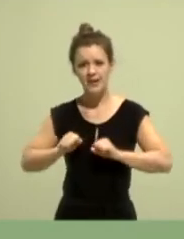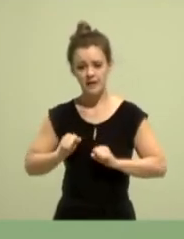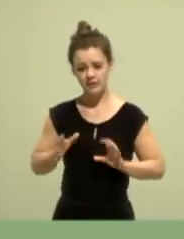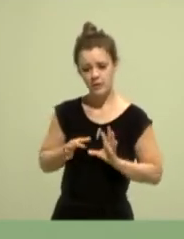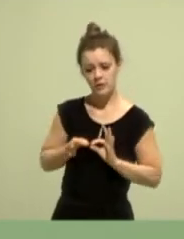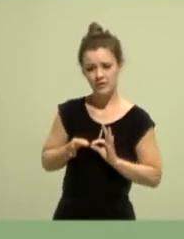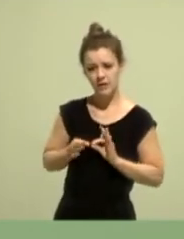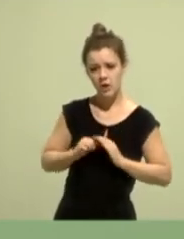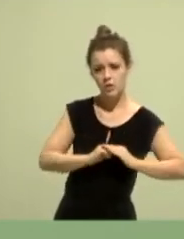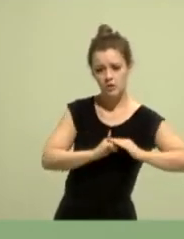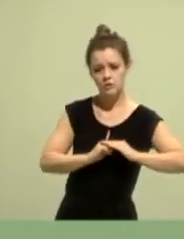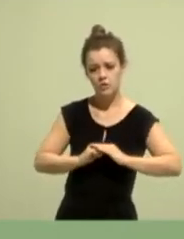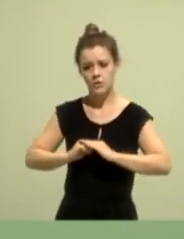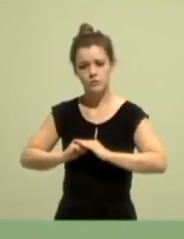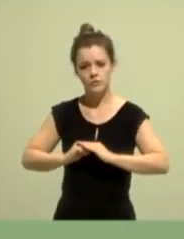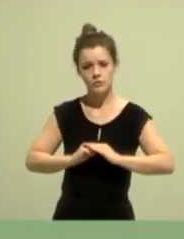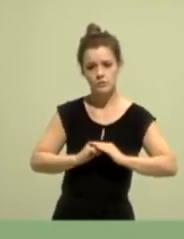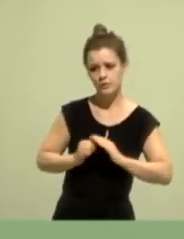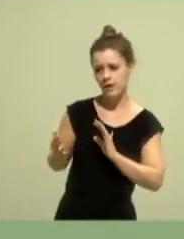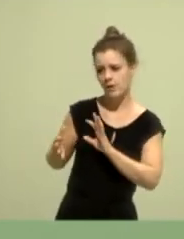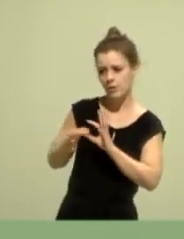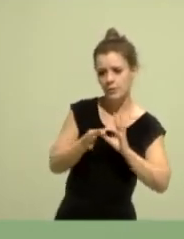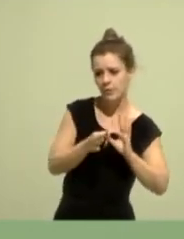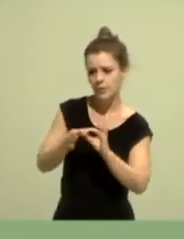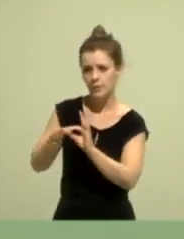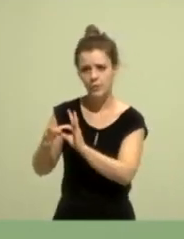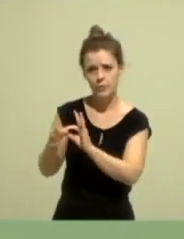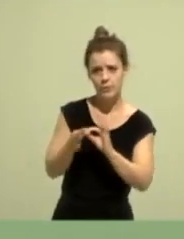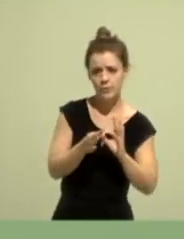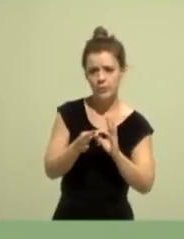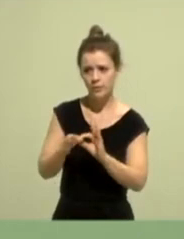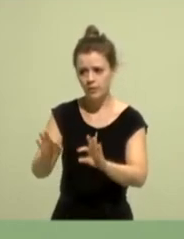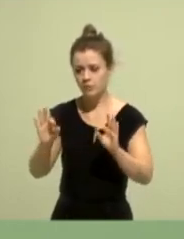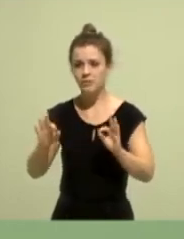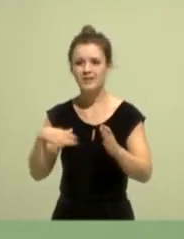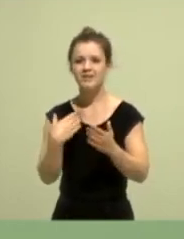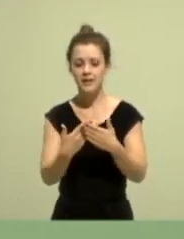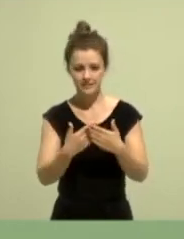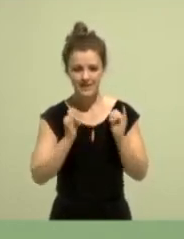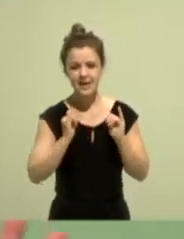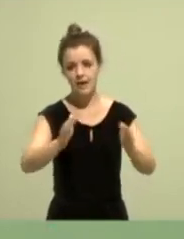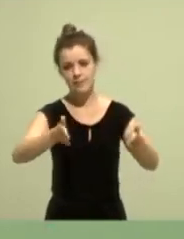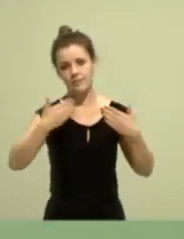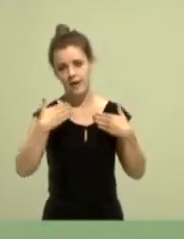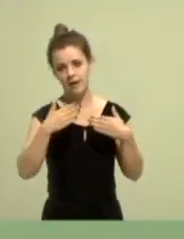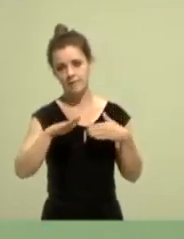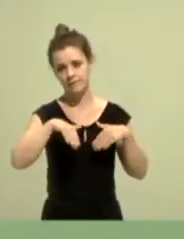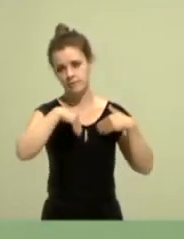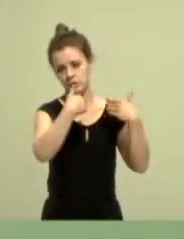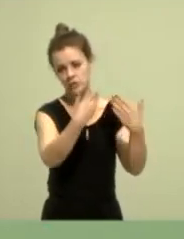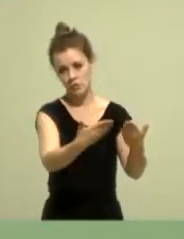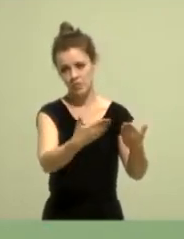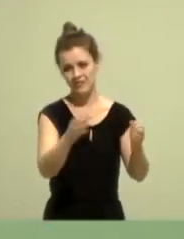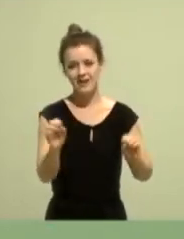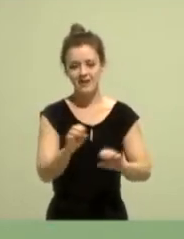überhaupt auf einen halbwegs aussichtsreichen Listenplatz beworben, weil damit auch klar war, damit ist die Fraktion groß, damit